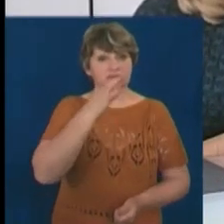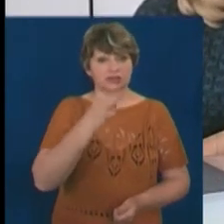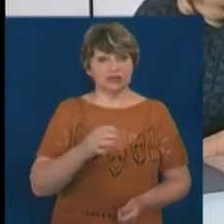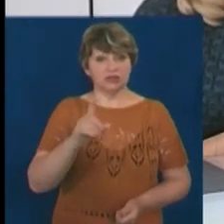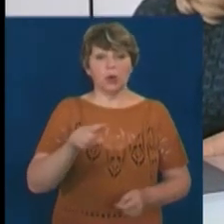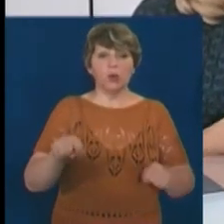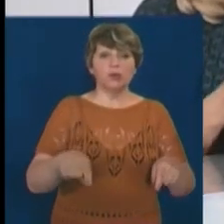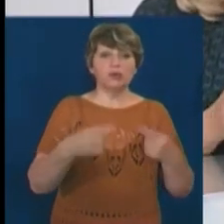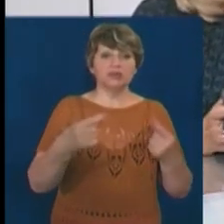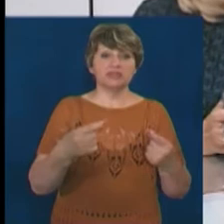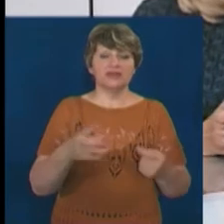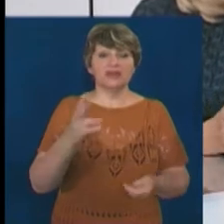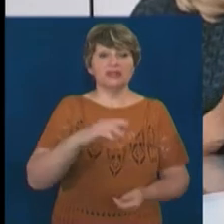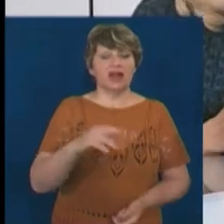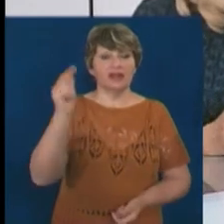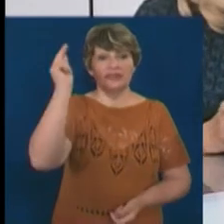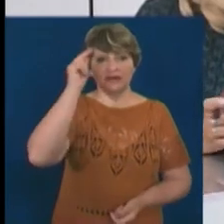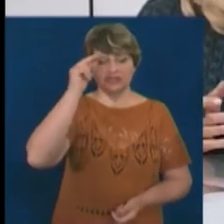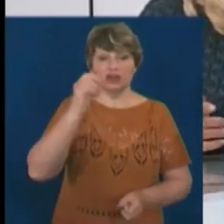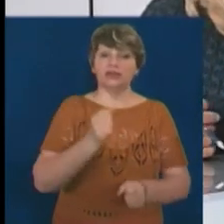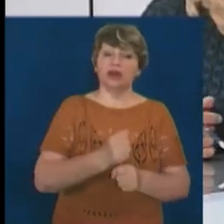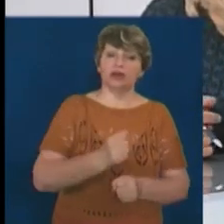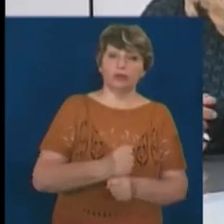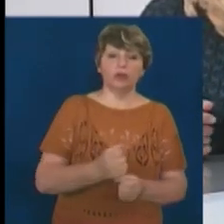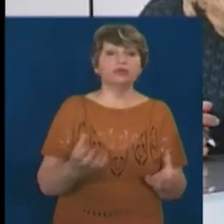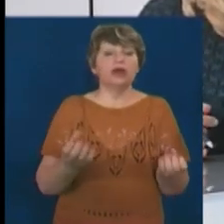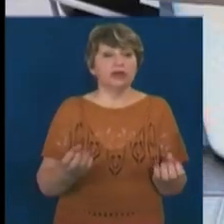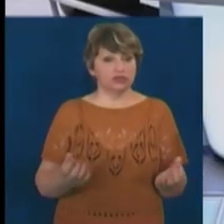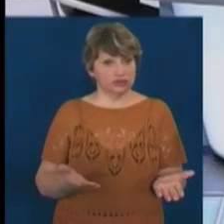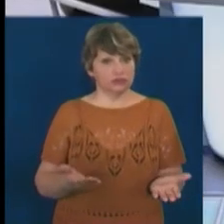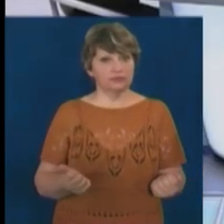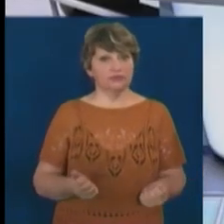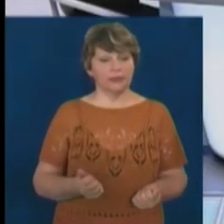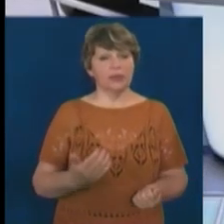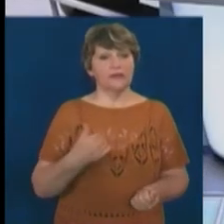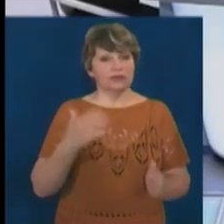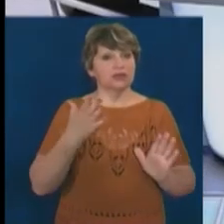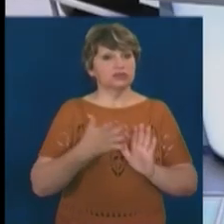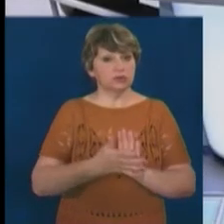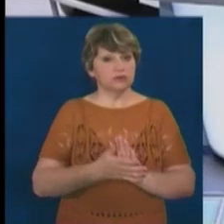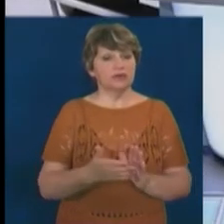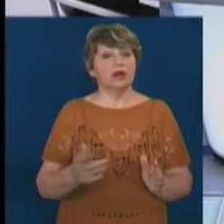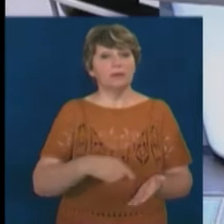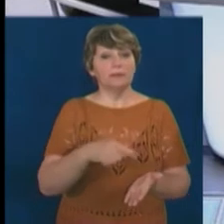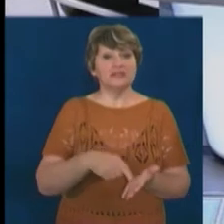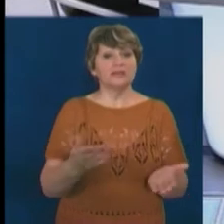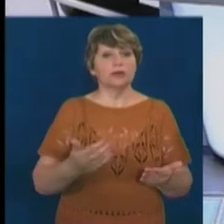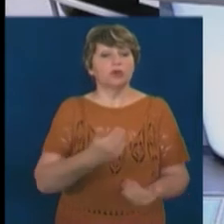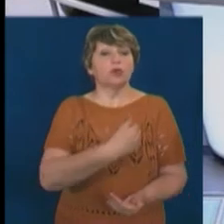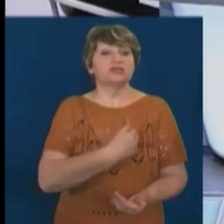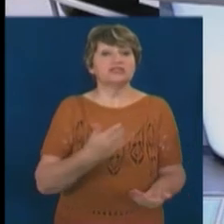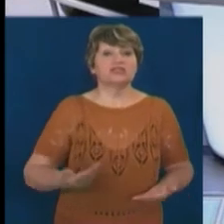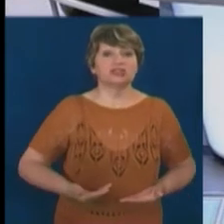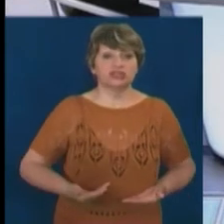про створення простору для навчання, роботи, а ще… Ну, в нашому розумінні, місто, в якому хочеться жити – це